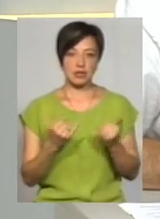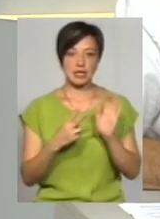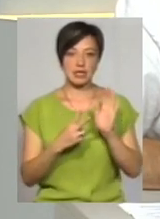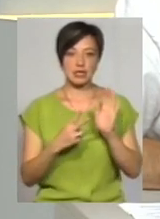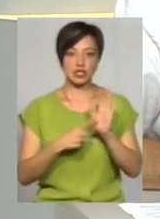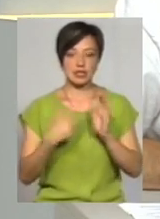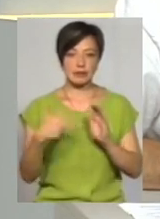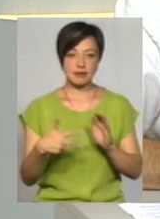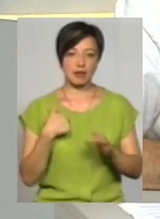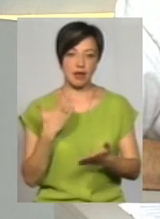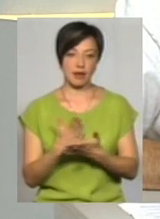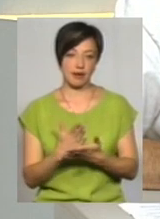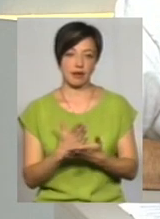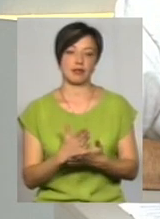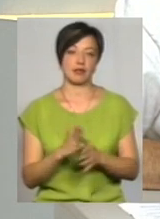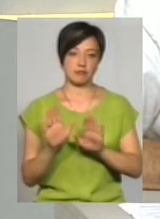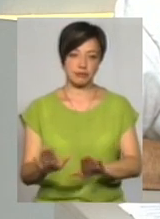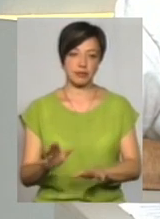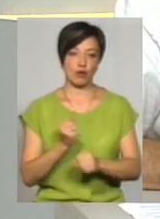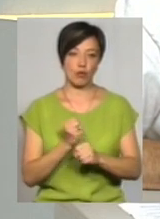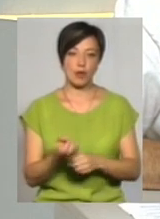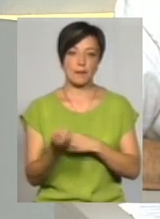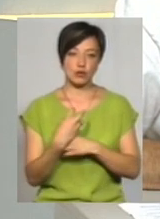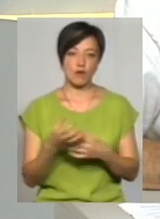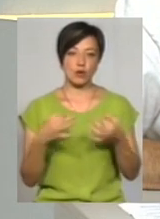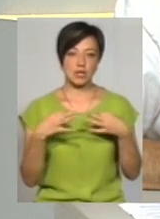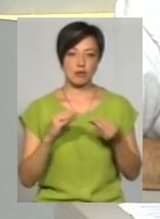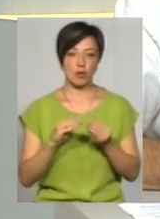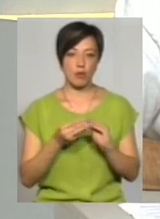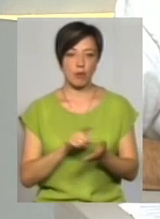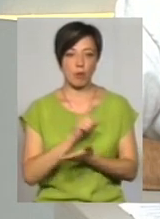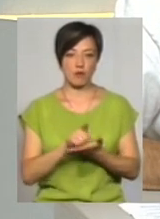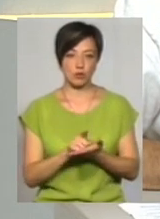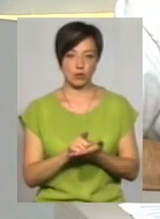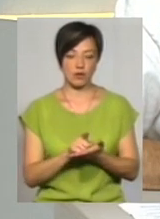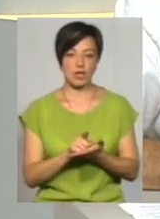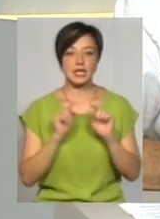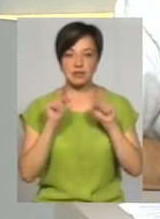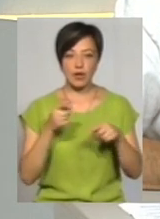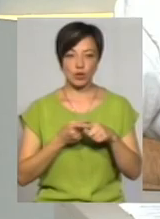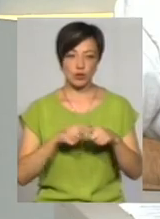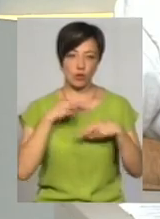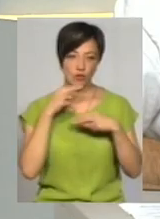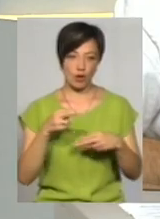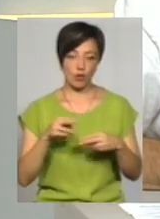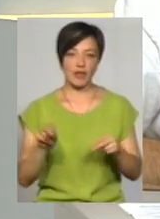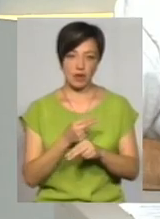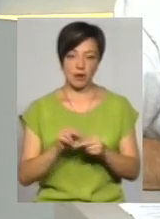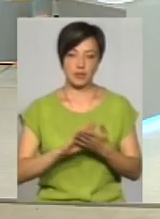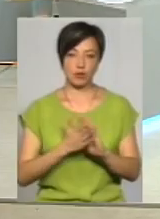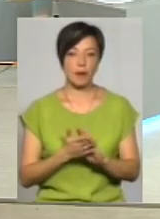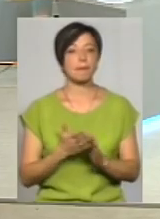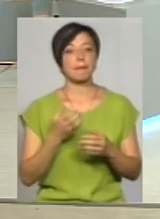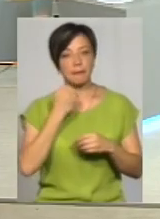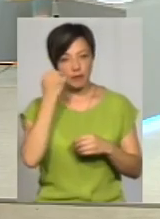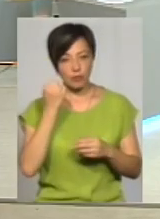ранку вже на роботі, що він прийшов, розказав мені свою проблему, обов'язково ми звернемо це увагу і випрямимо ситуацію. Поки